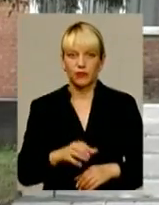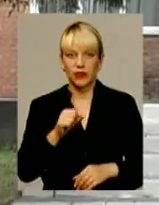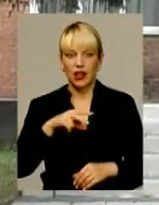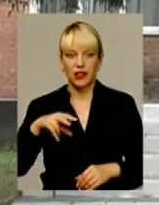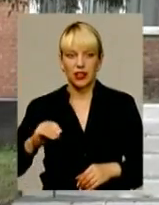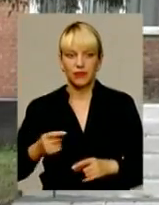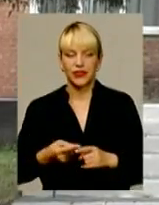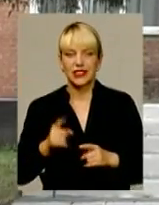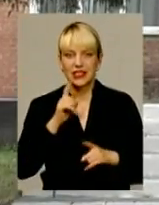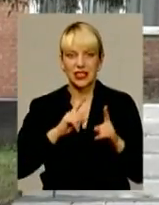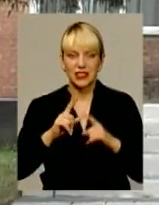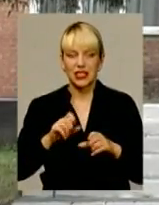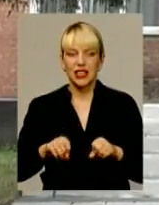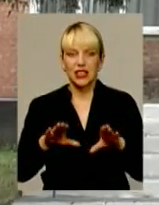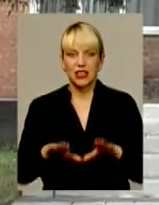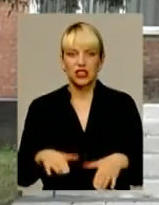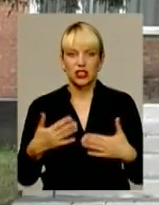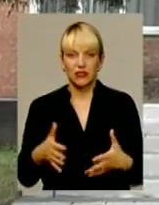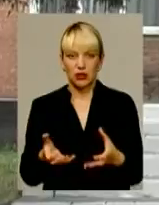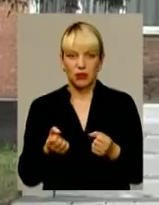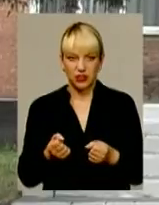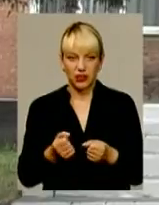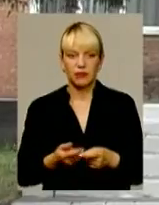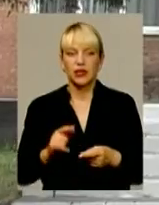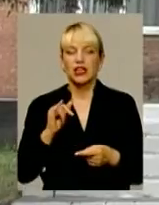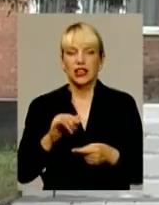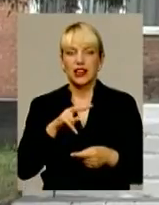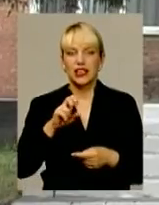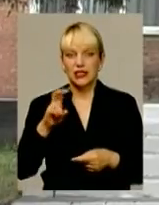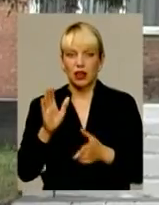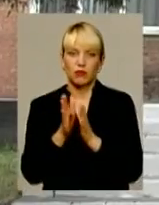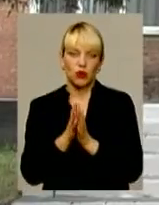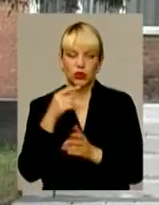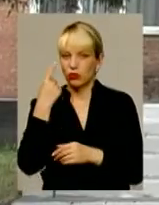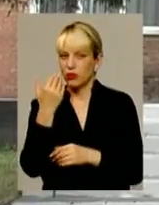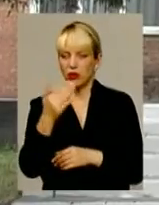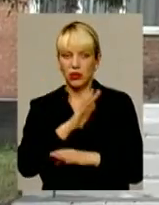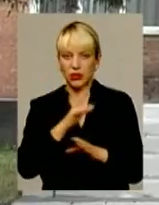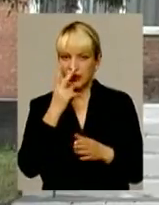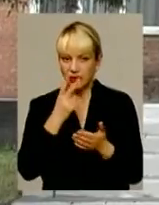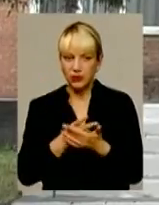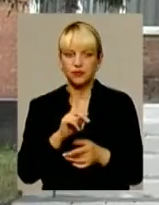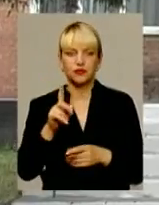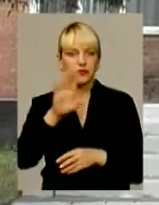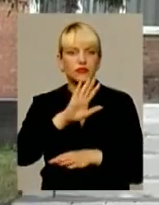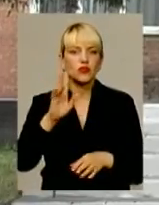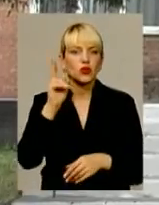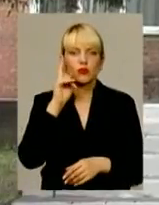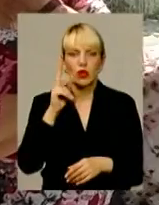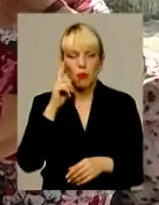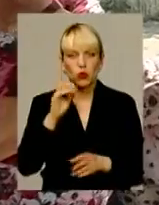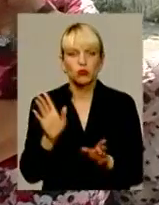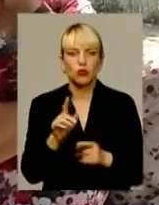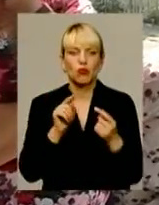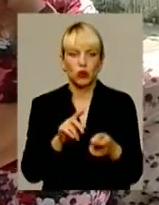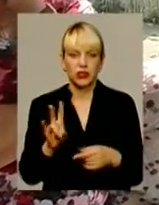сесія рішення прийняла. Микола Лисак також просить обличчя його не показувати, аби ніхто не подумав, що він проти